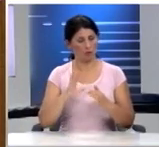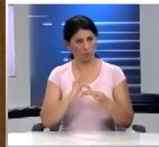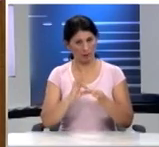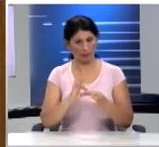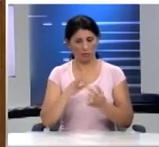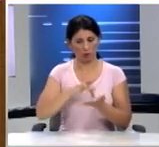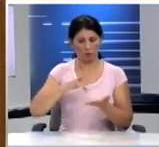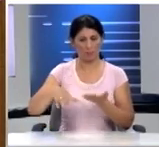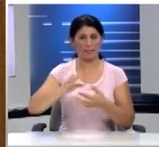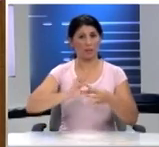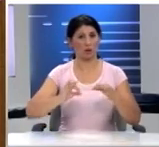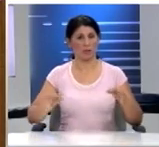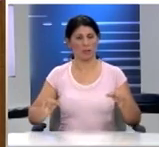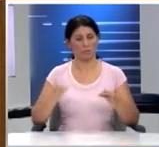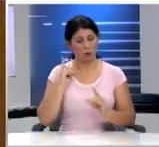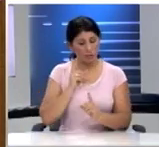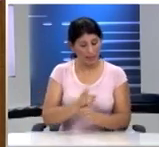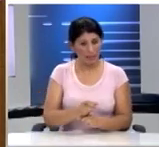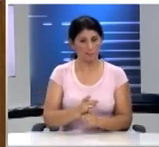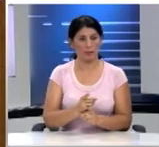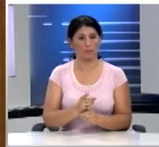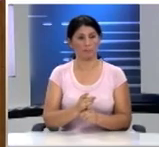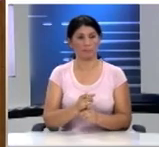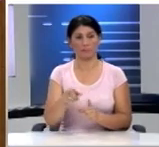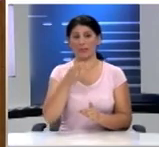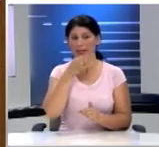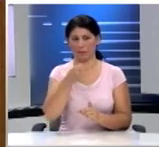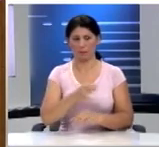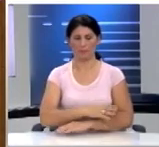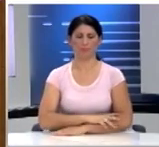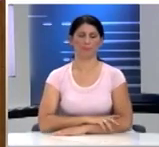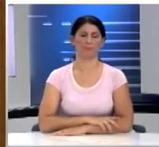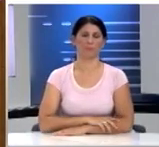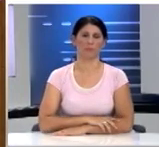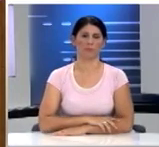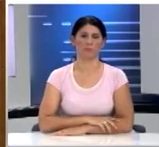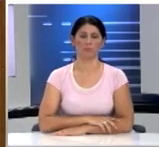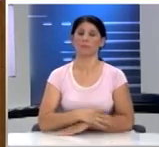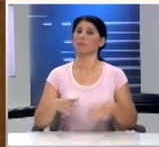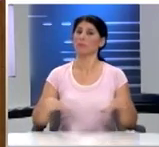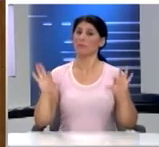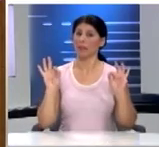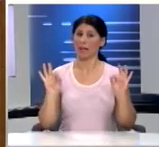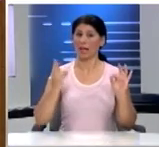είναι η τοπική ιστορία και πιο συγκεκριμένα επισημάνουμε τα εξής Αρχικά